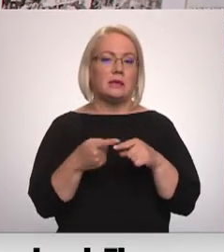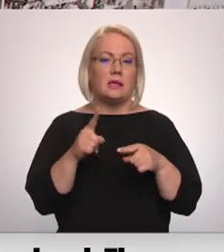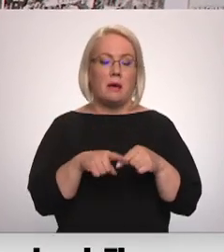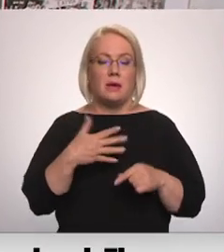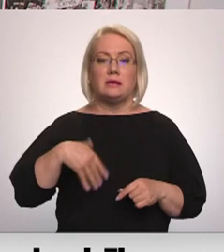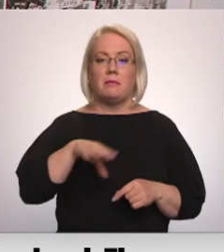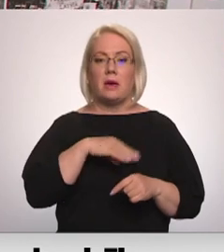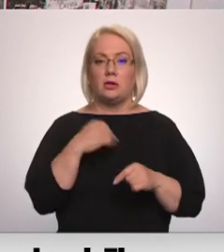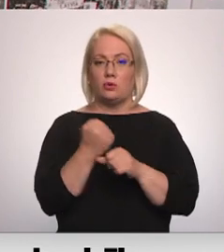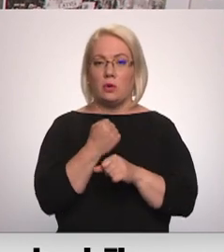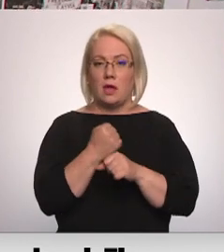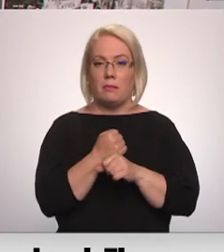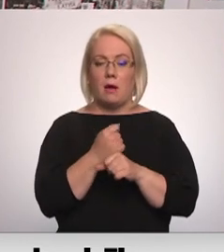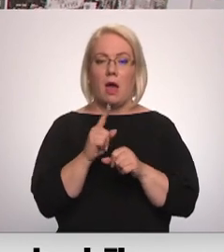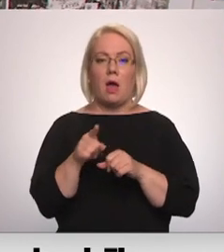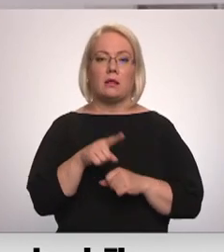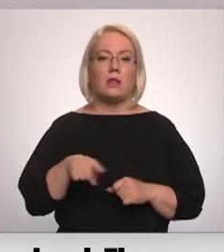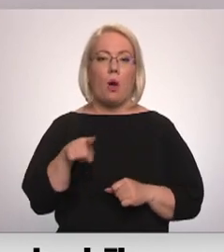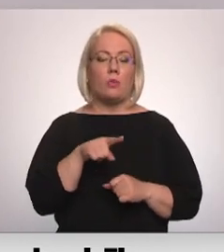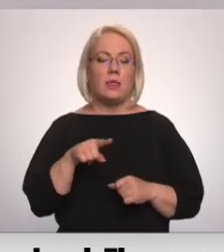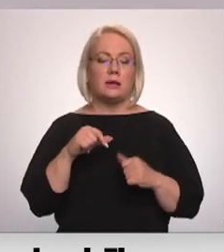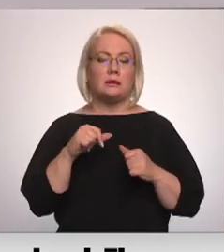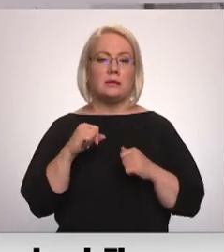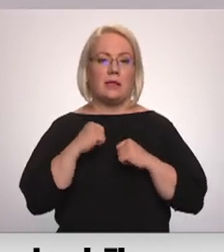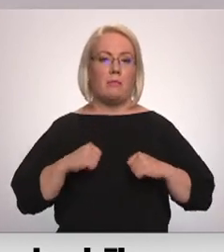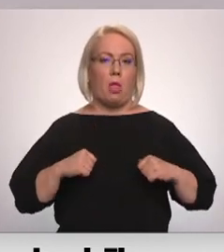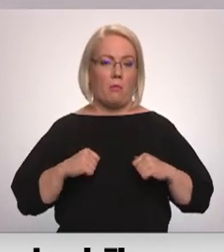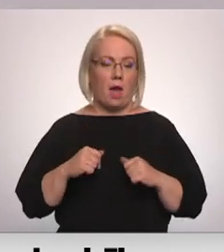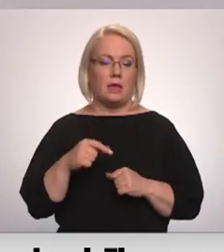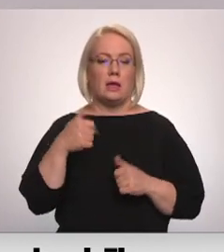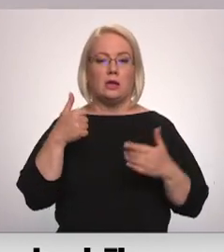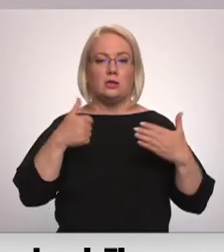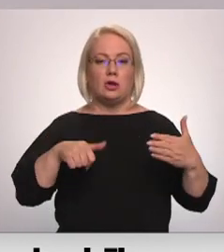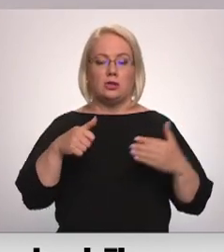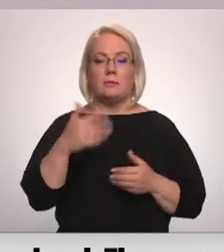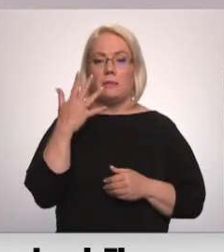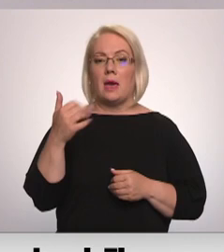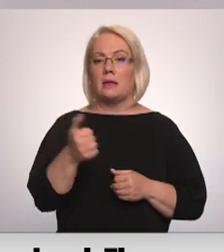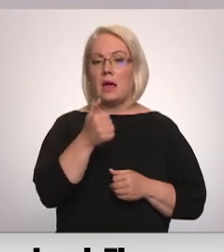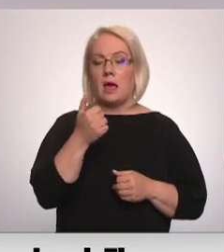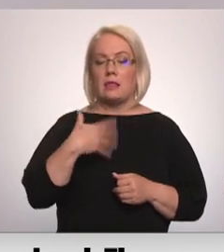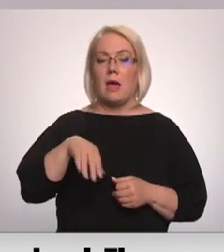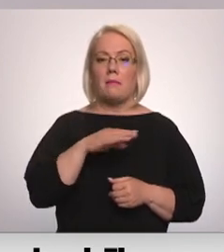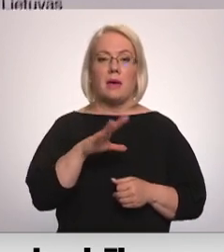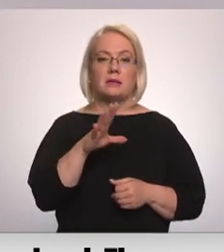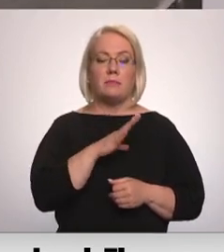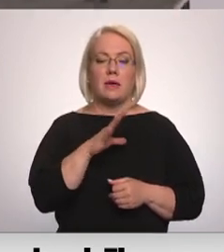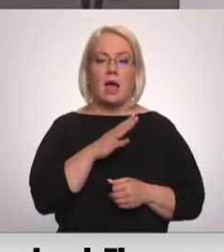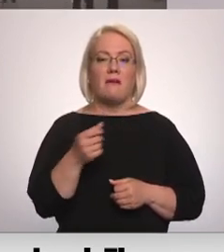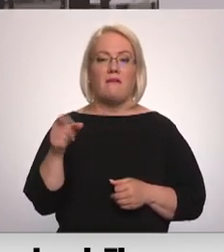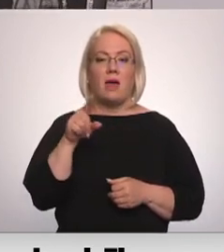nodarbījāmies ar tautas diplomātiju. 65. gadā mēs bijām pārsvarā